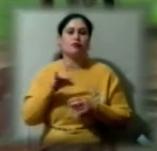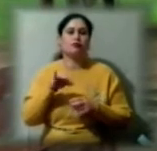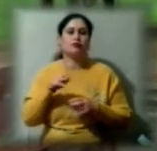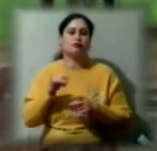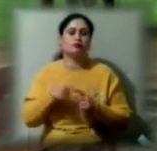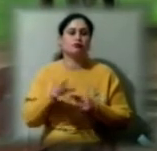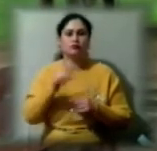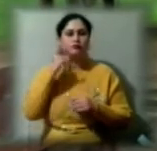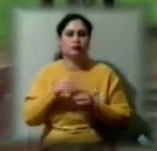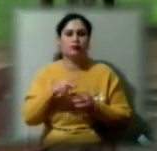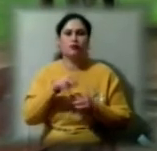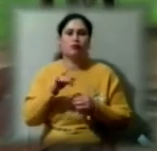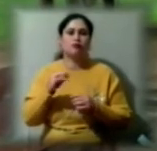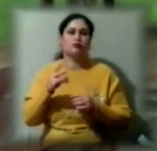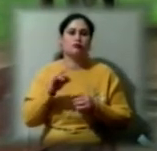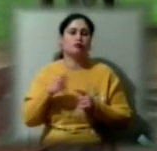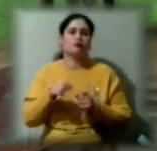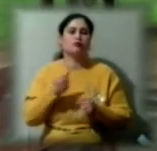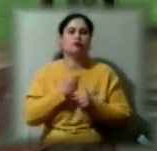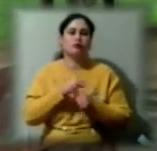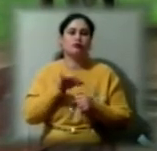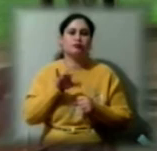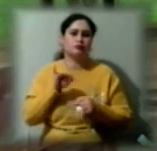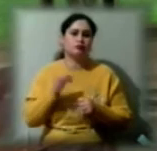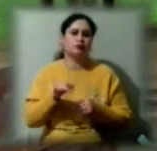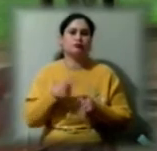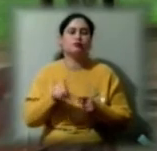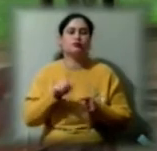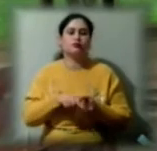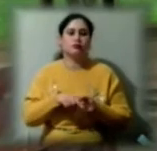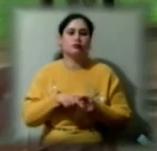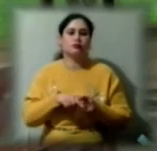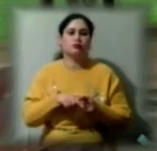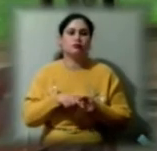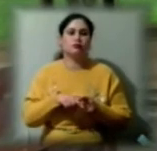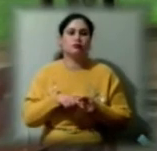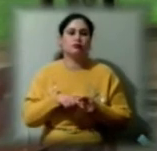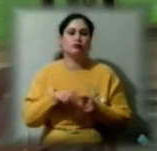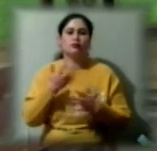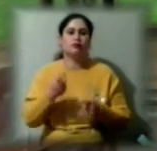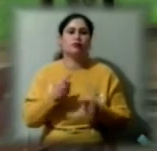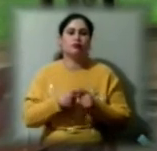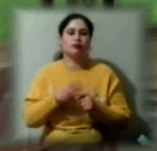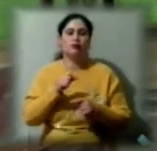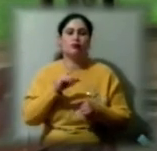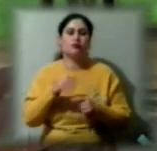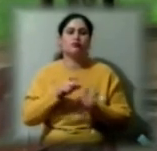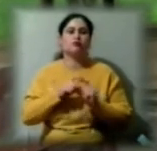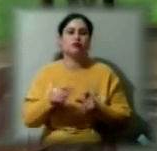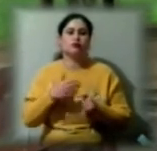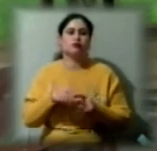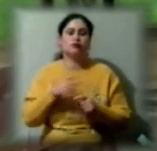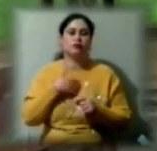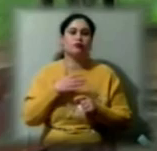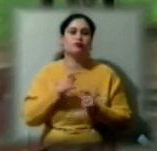і логічно, що створення музеїв – це великий плюс для нашої археологічної школи, для розвитку